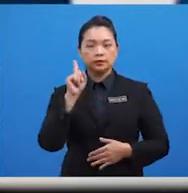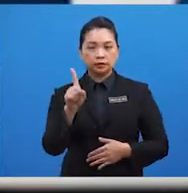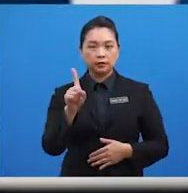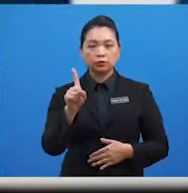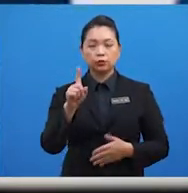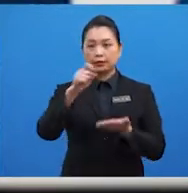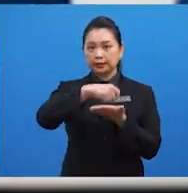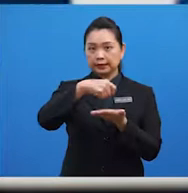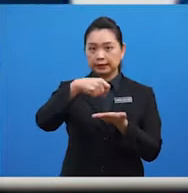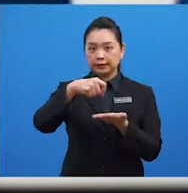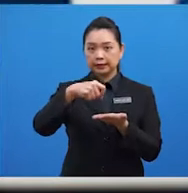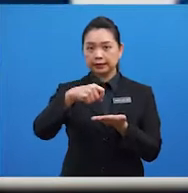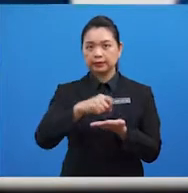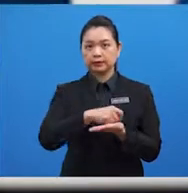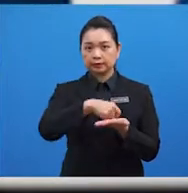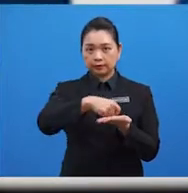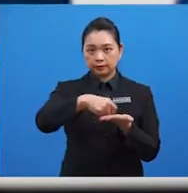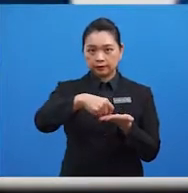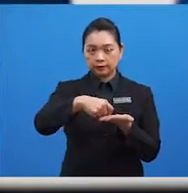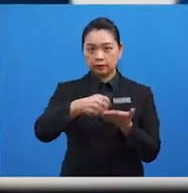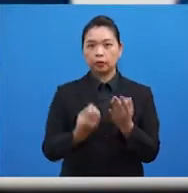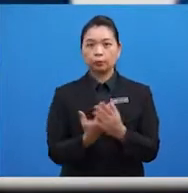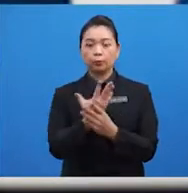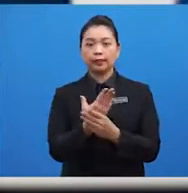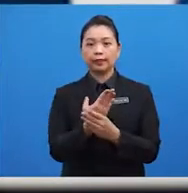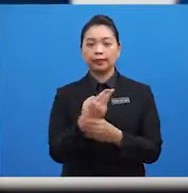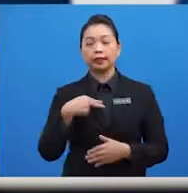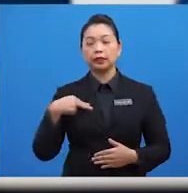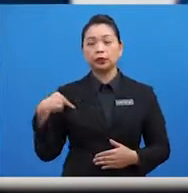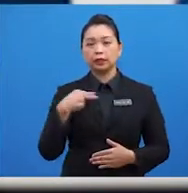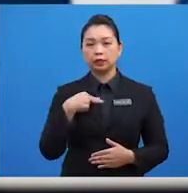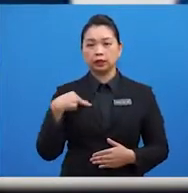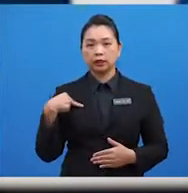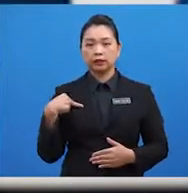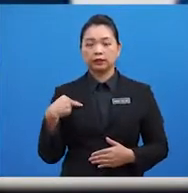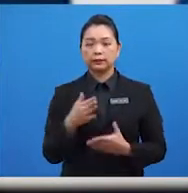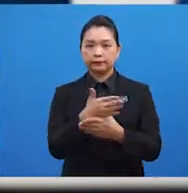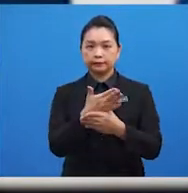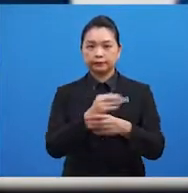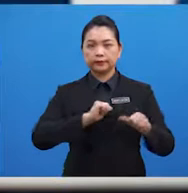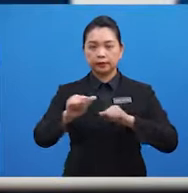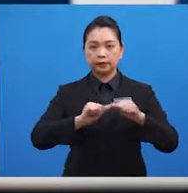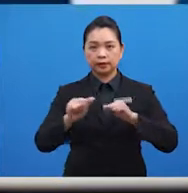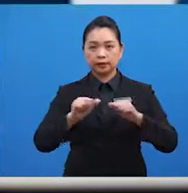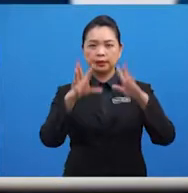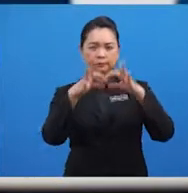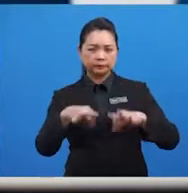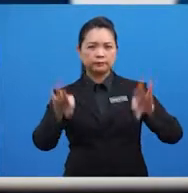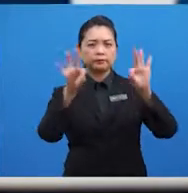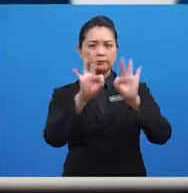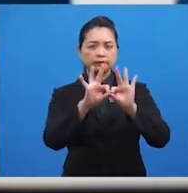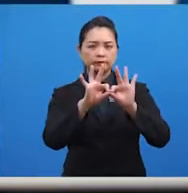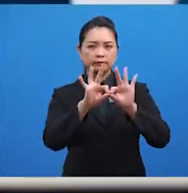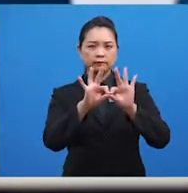sebuah sekretariat ASEAN ditubuhkan di Jakarta, Indonesia. antara aktiviti terpenting